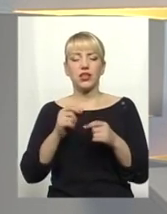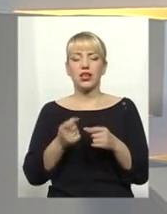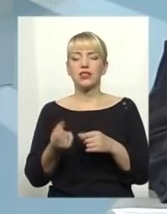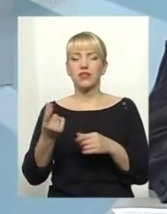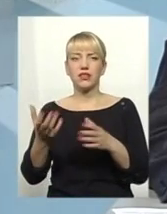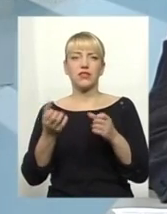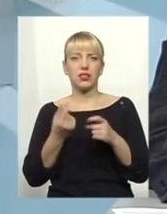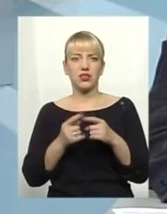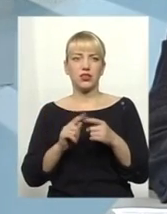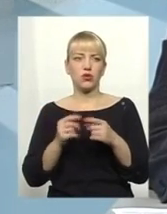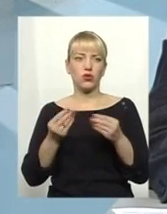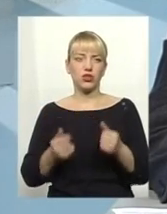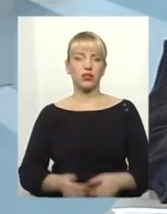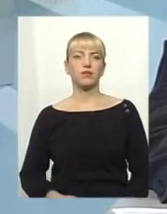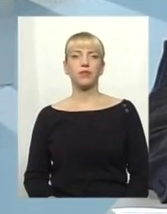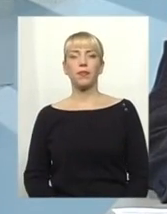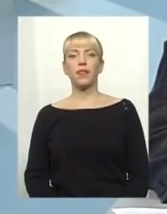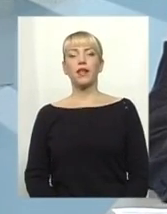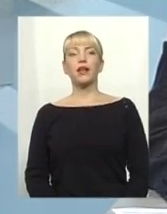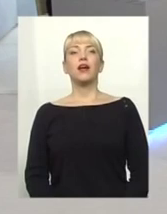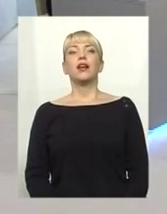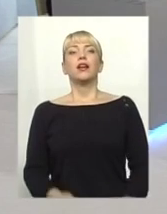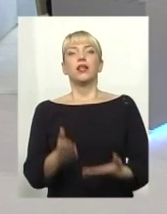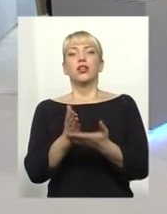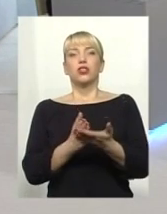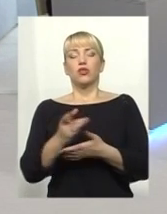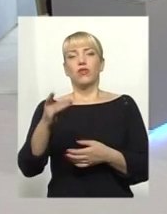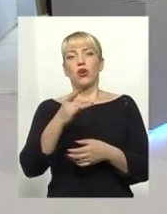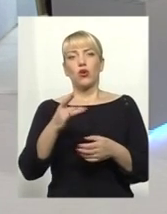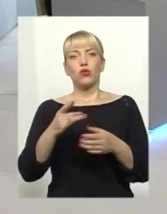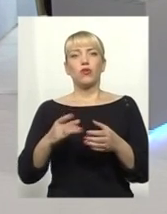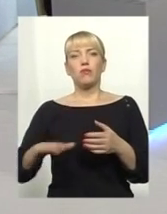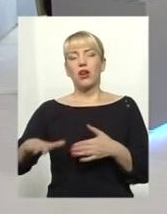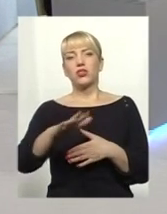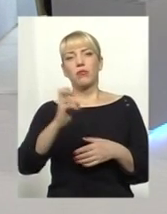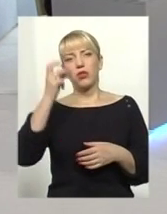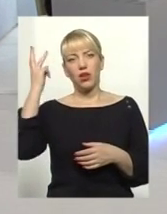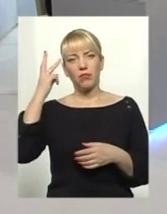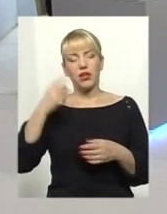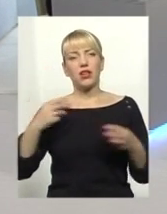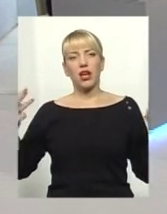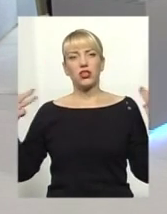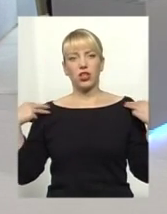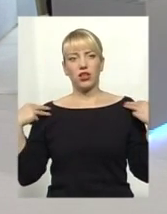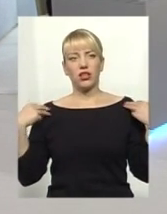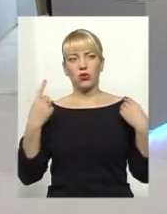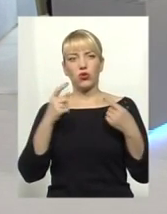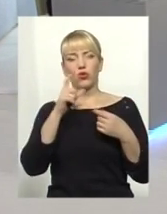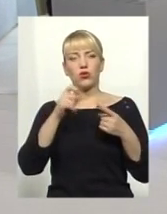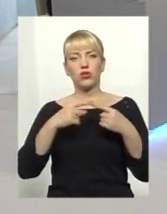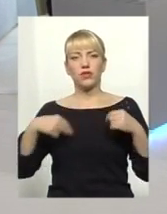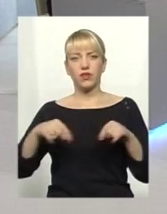кошти. Чиновник районного масштабу на Хмельниччині, теж цікава ситуація, саме начальник одного з відділів